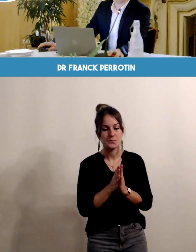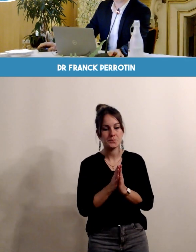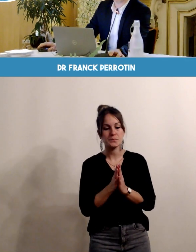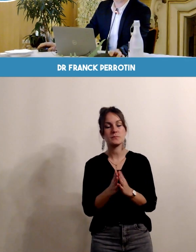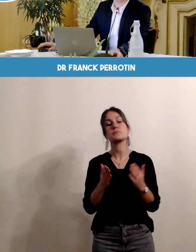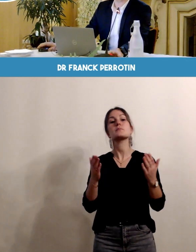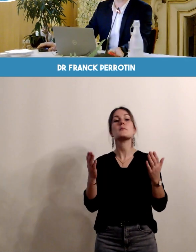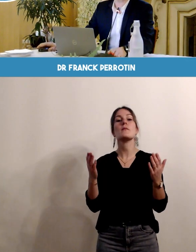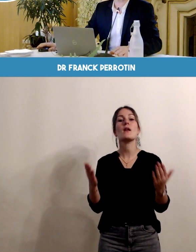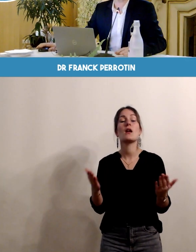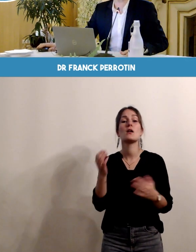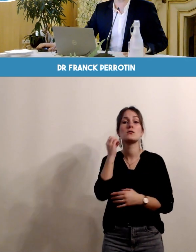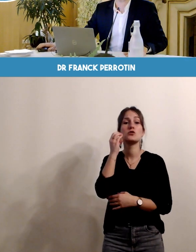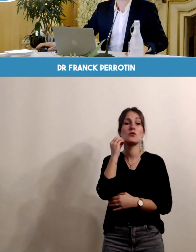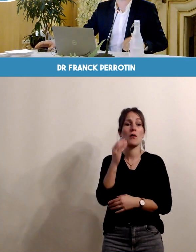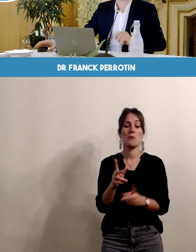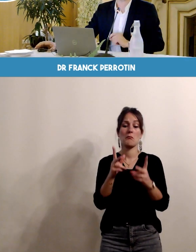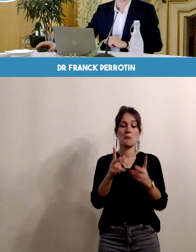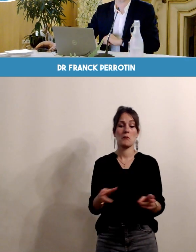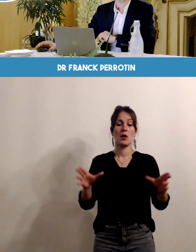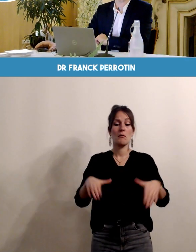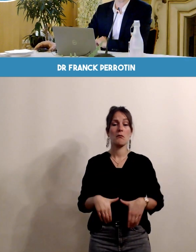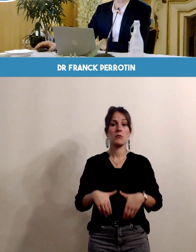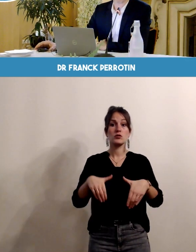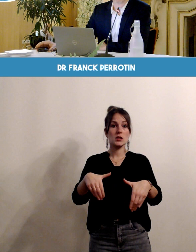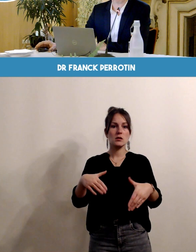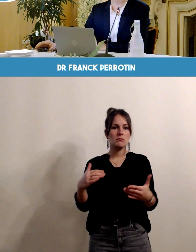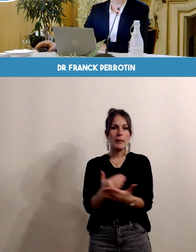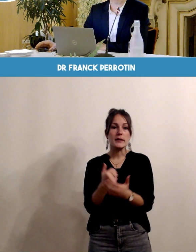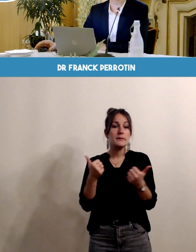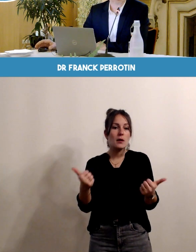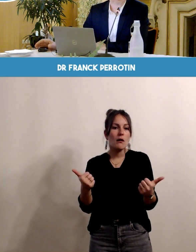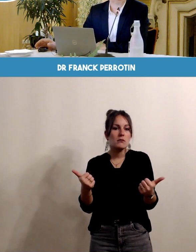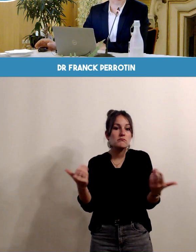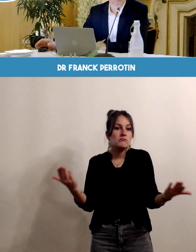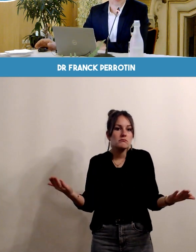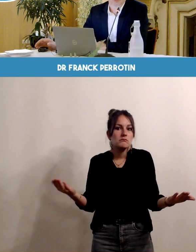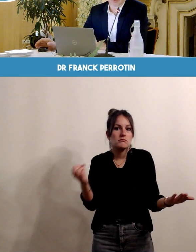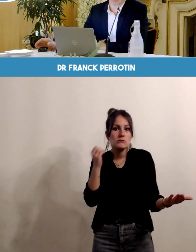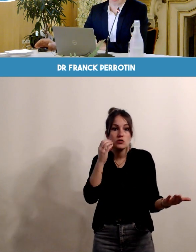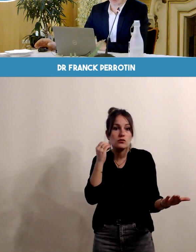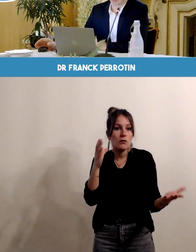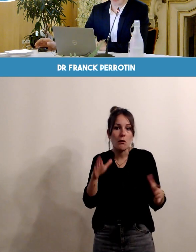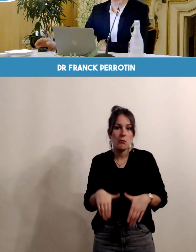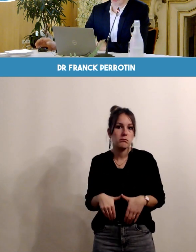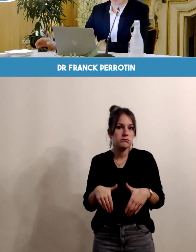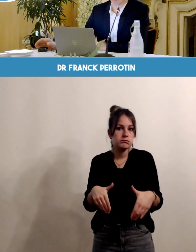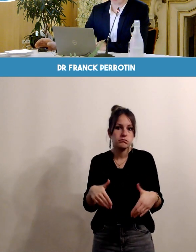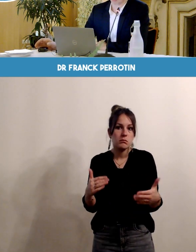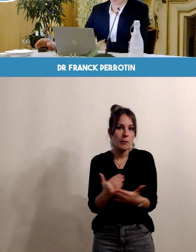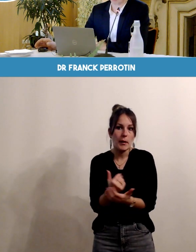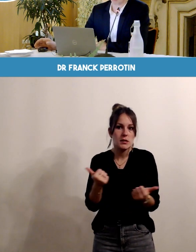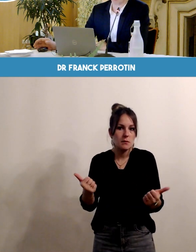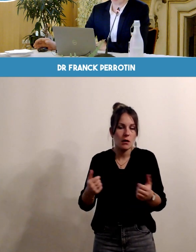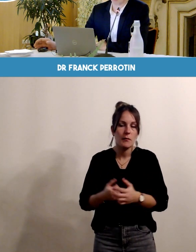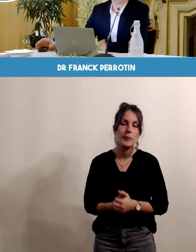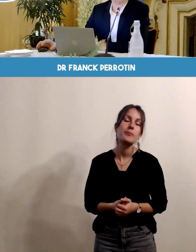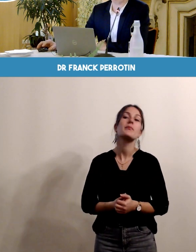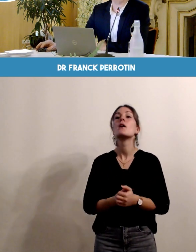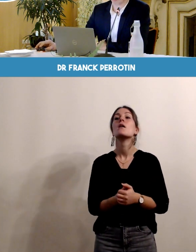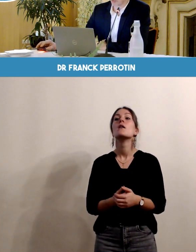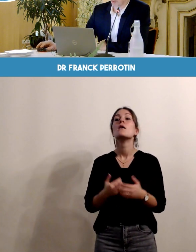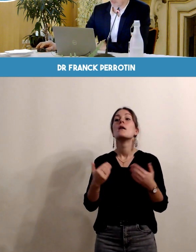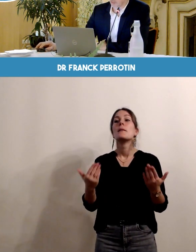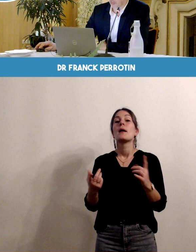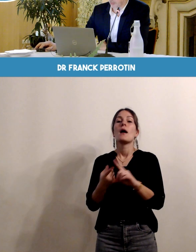La majorité des grossesses se déroulent parfaitement bien, bien évidemment, et nécessitent toute cette prise en charge en matière